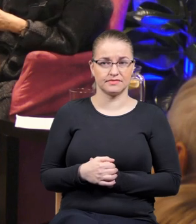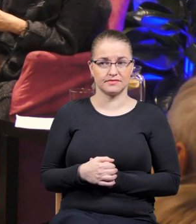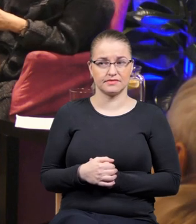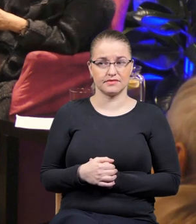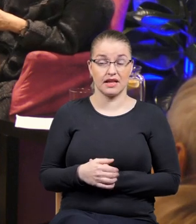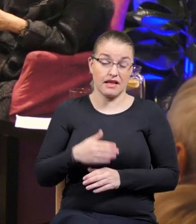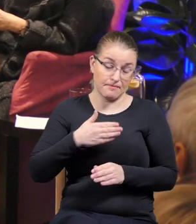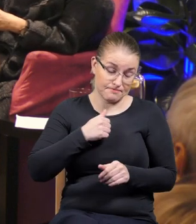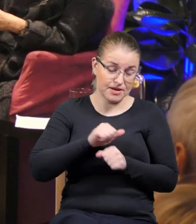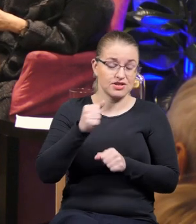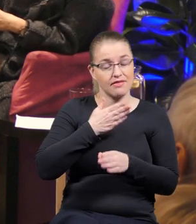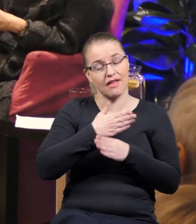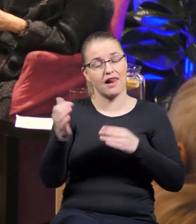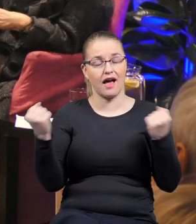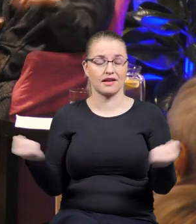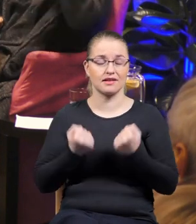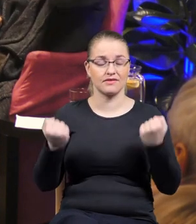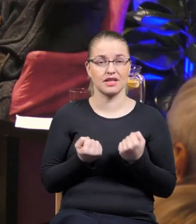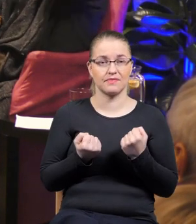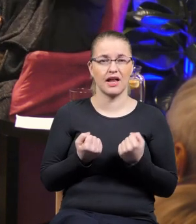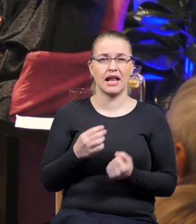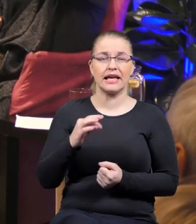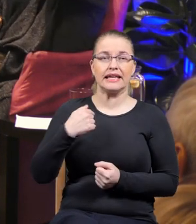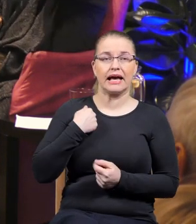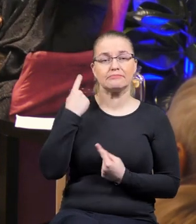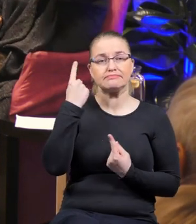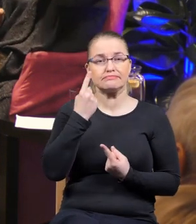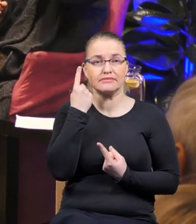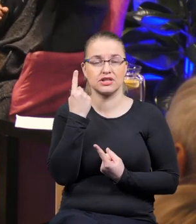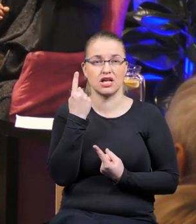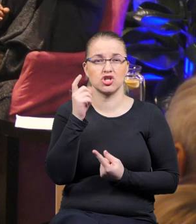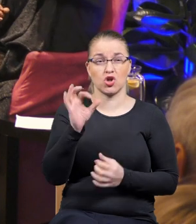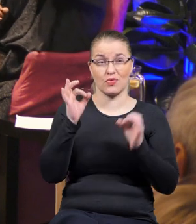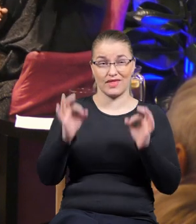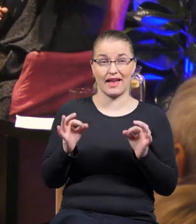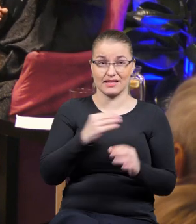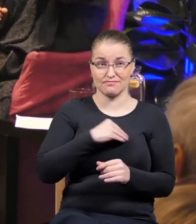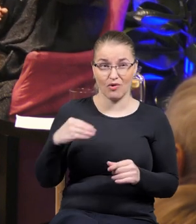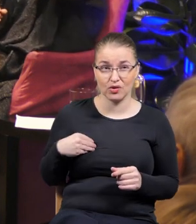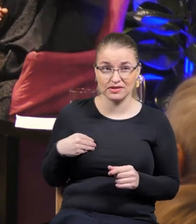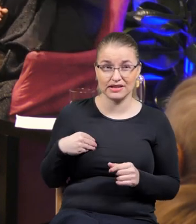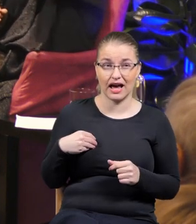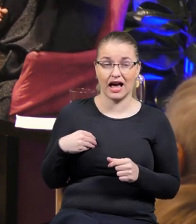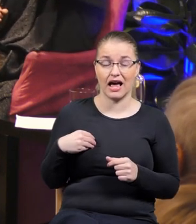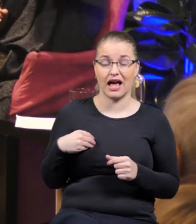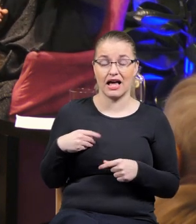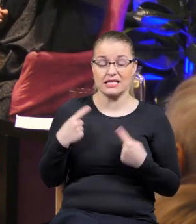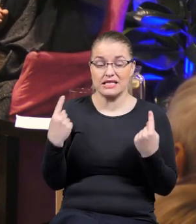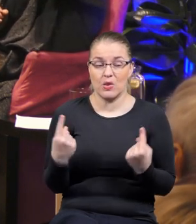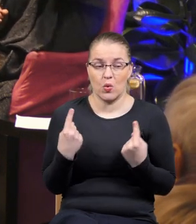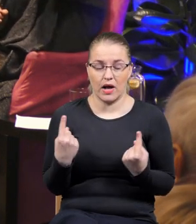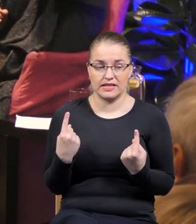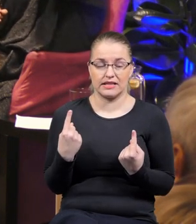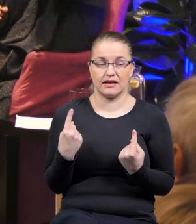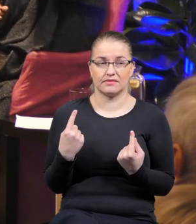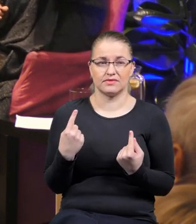będąc aktywnym. Ale ta moja diagnoza tego, co się w Polsce stało, jest, no po prostu, diagnozą